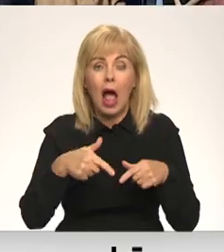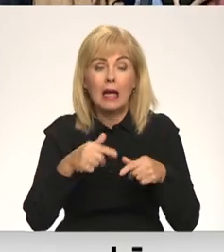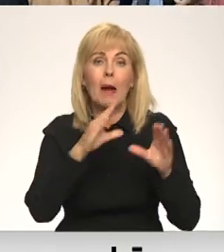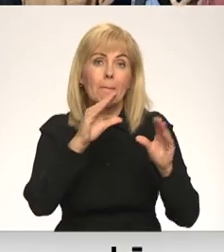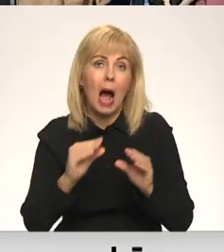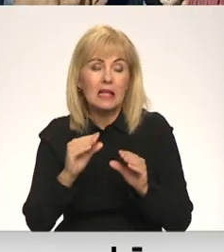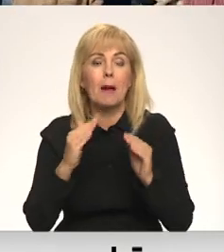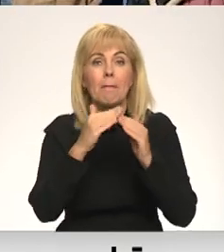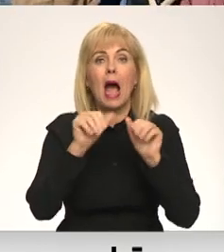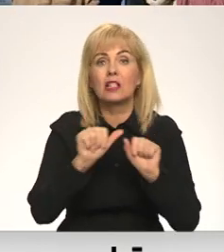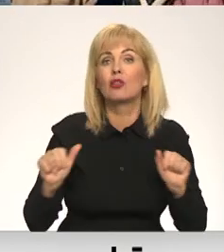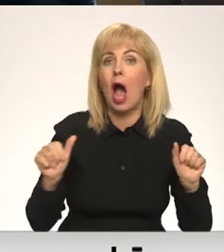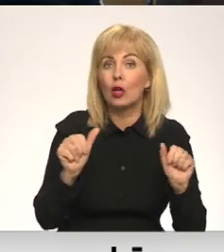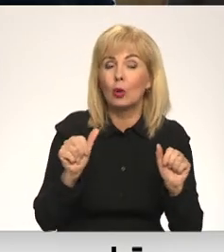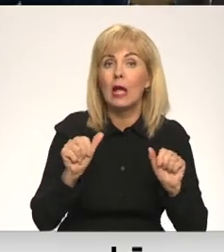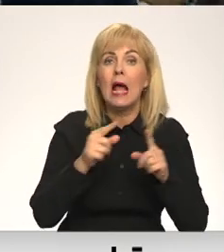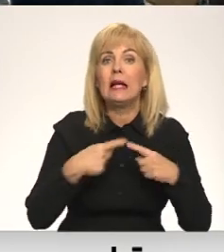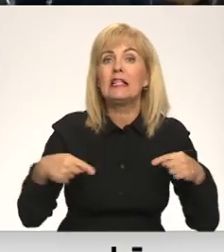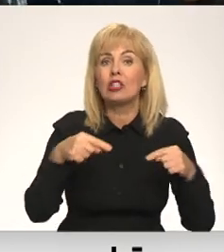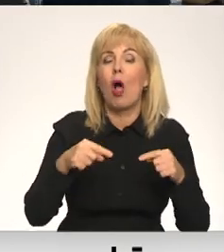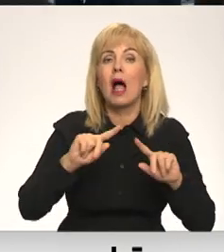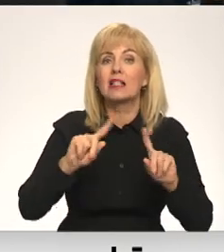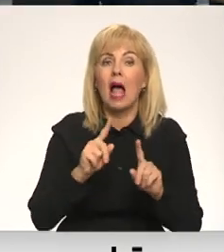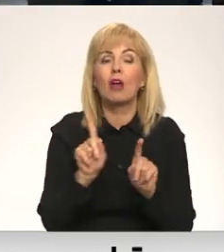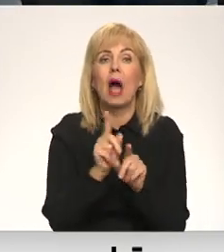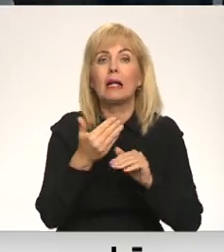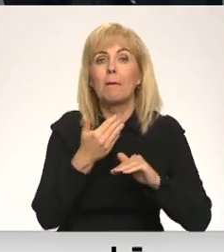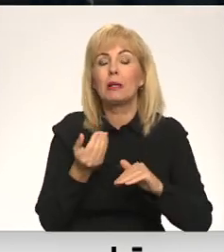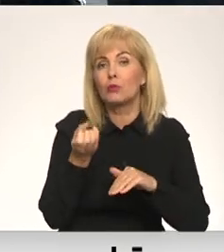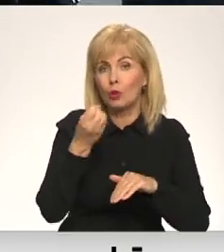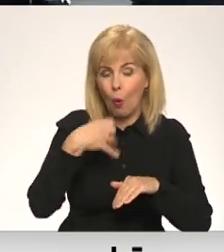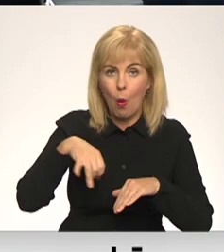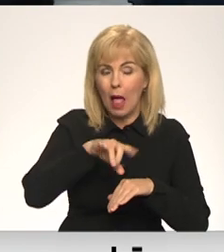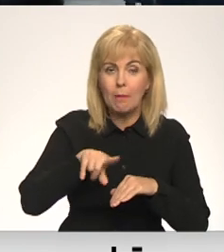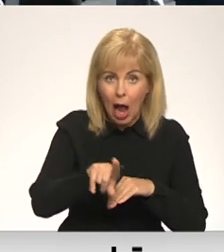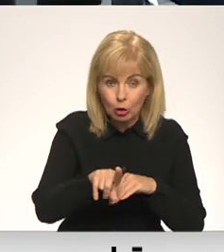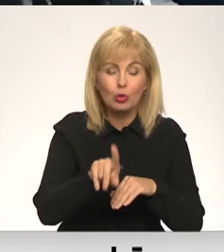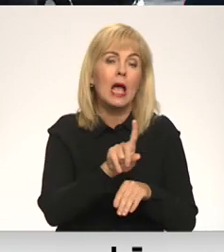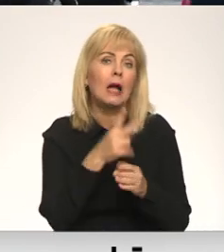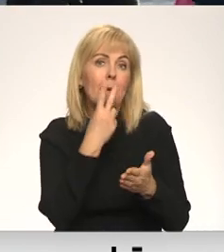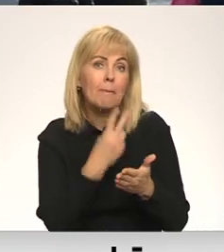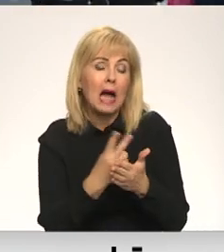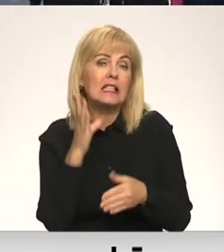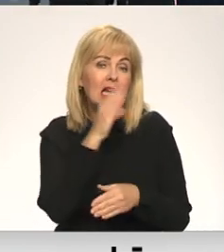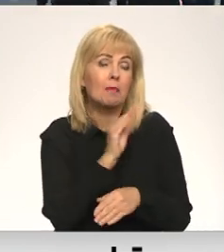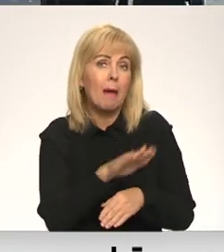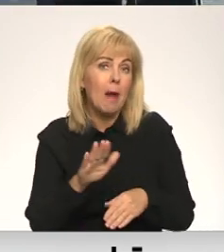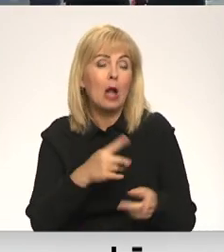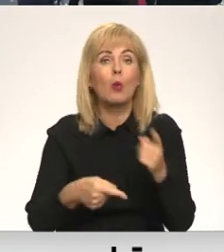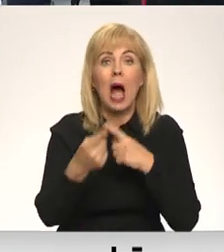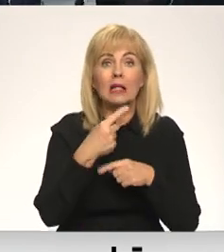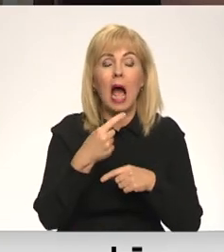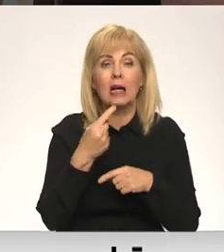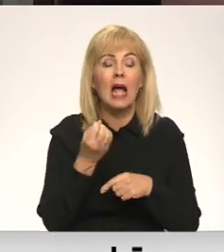karantīnas un izolācijas laiks arī pirmskolas izglītības iestāžu audzēkņiem, kā arī tiek paredzēties pēr bērniem atpriesties